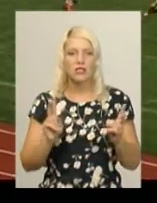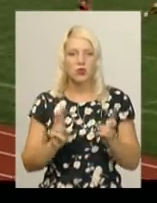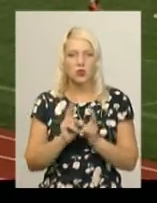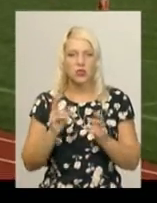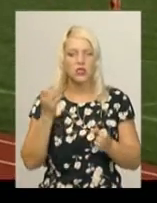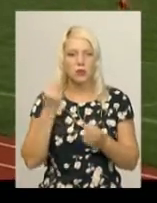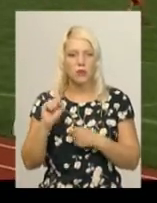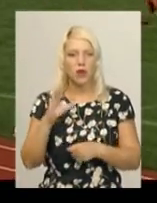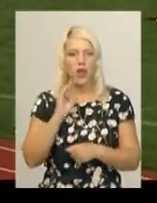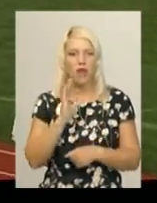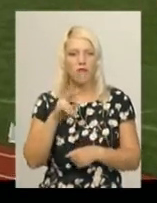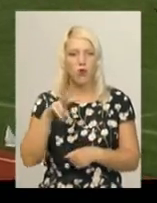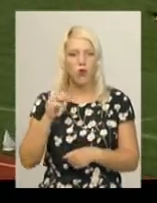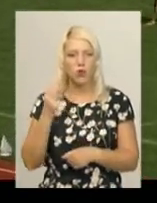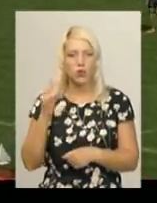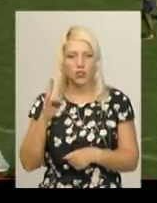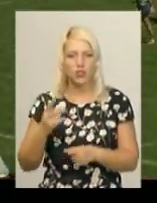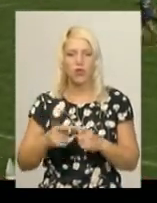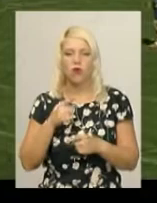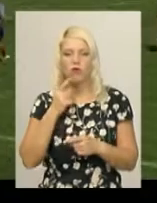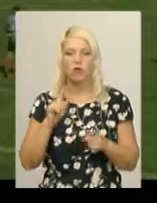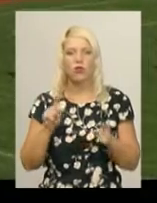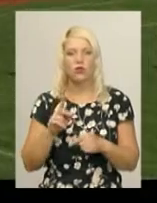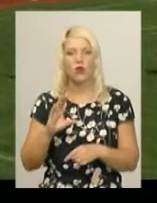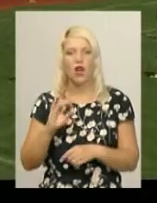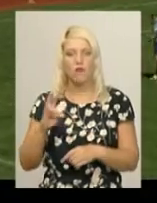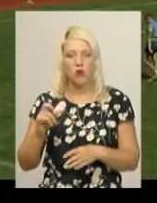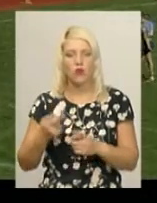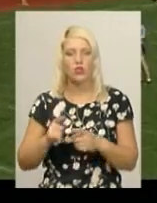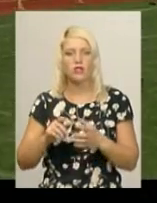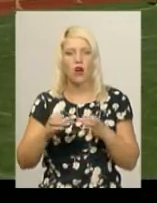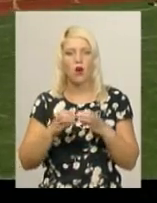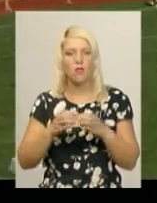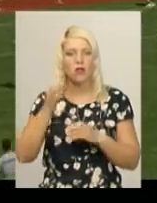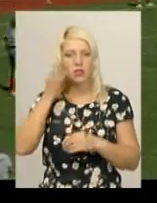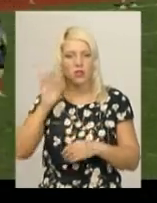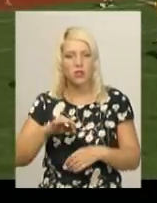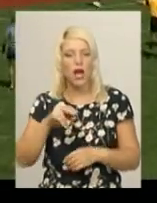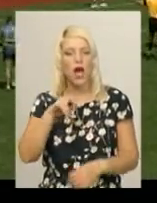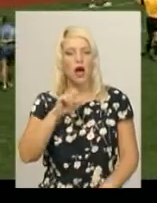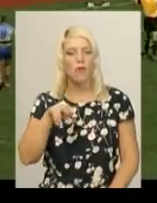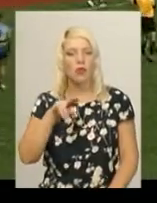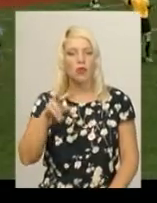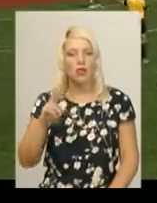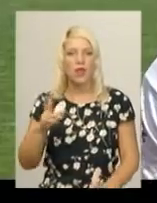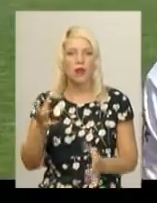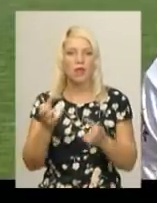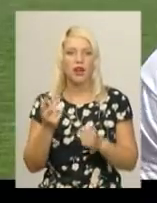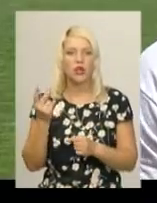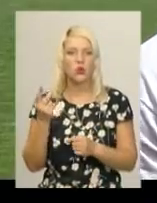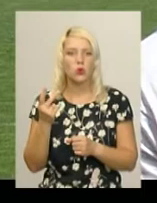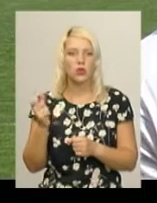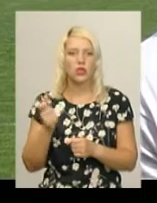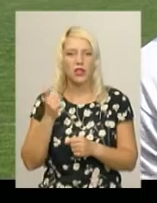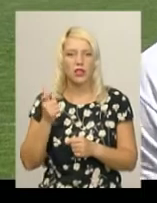регбі Хмельницькій області Олег Плахотнюк каже, клуб Evolution 7 – команда з досвідом. Тоді як Поділля вдруге бере участь у Кубку України. Evolution